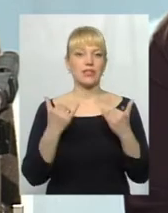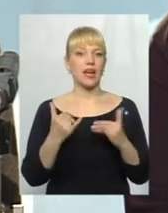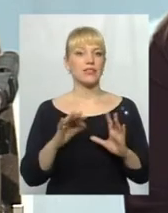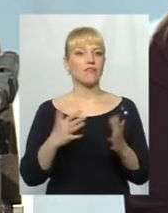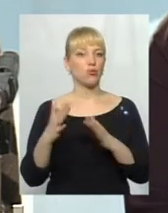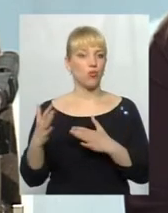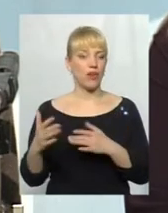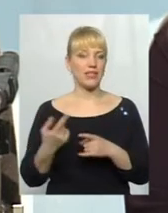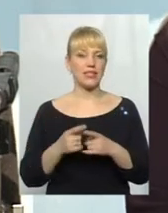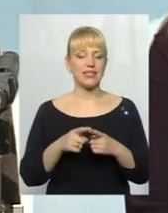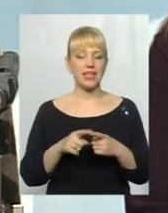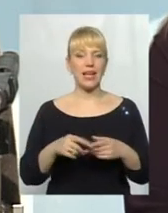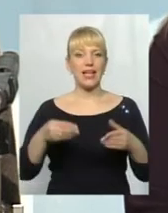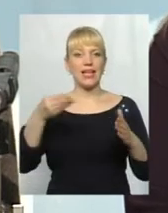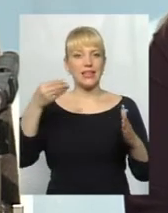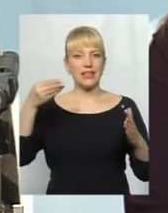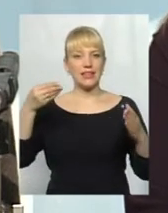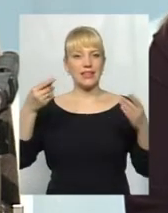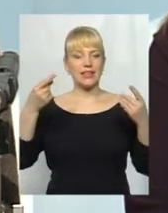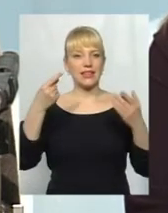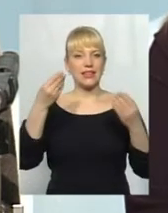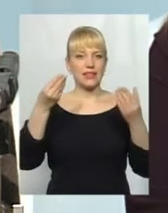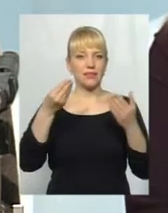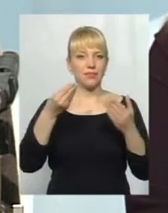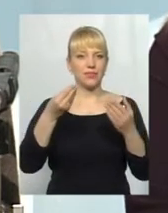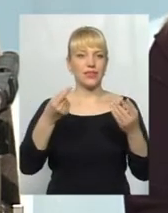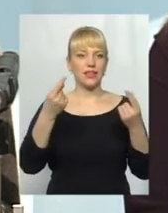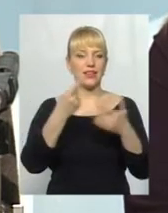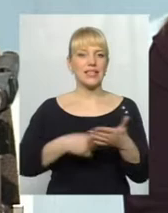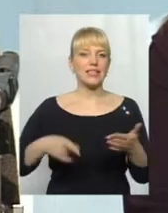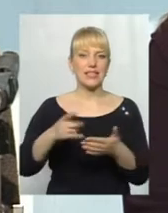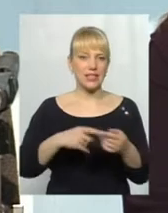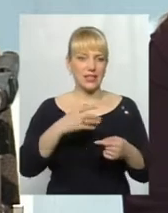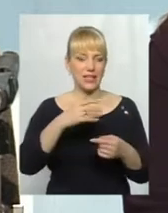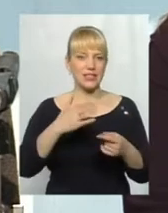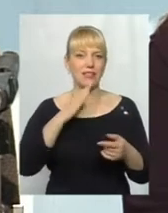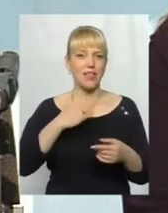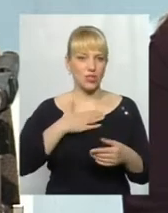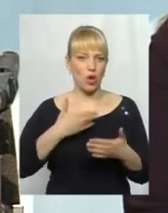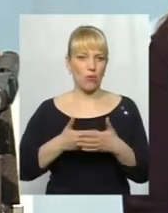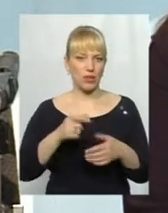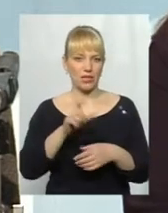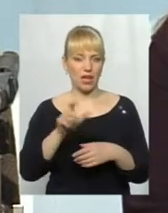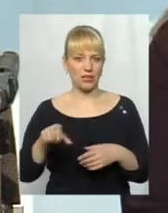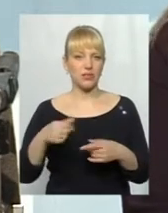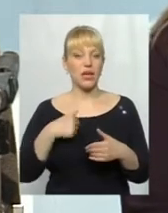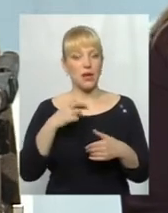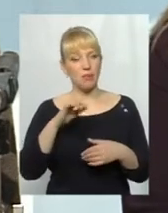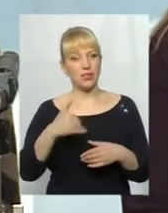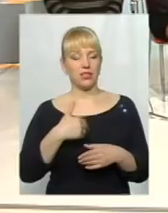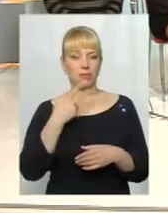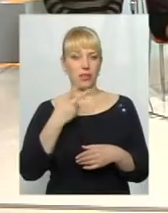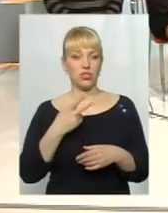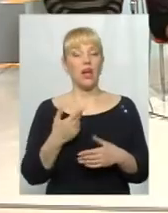дискредитацією громадських активістів, для нас це дуже боляче. І, звичайно, хотілося, щоб ми бачили, ви